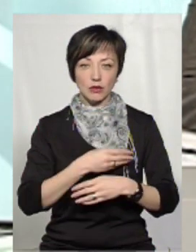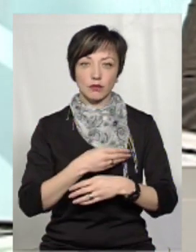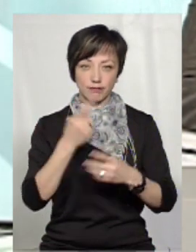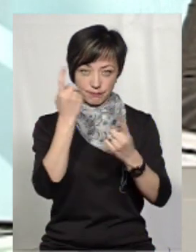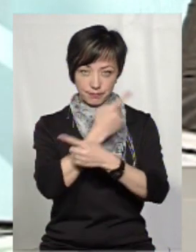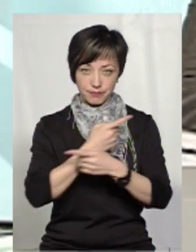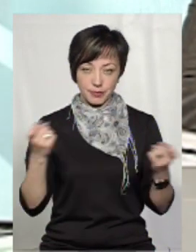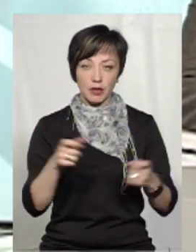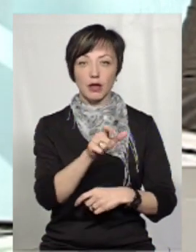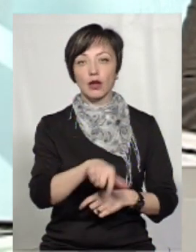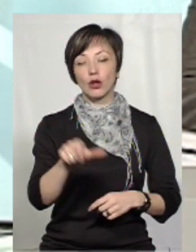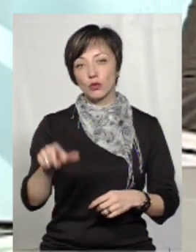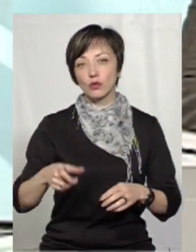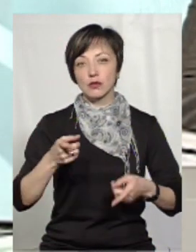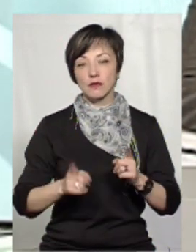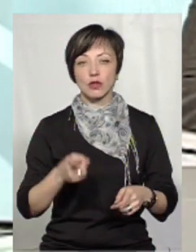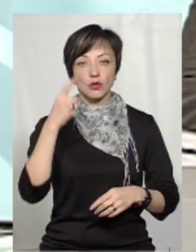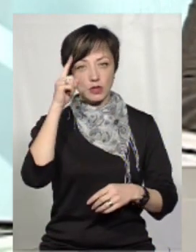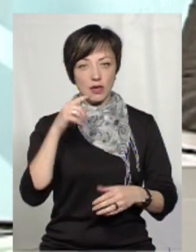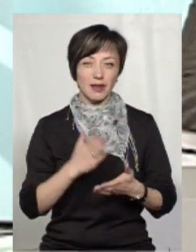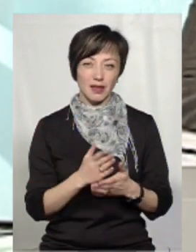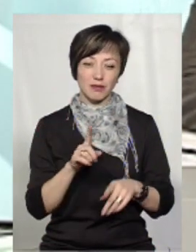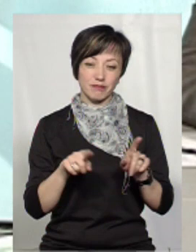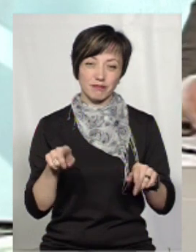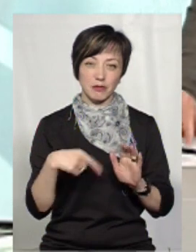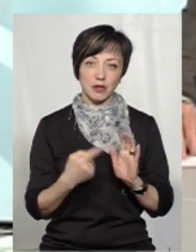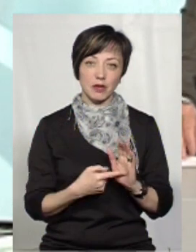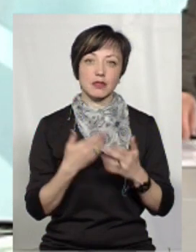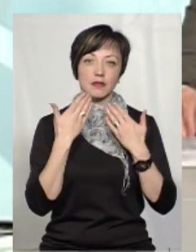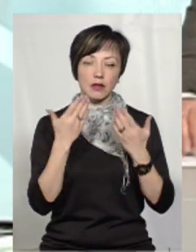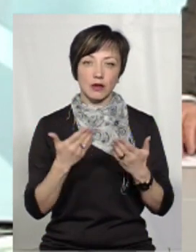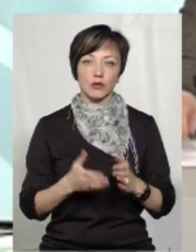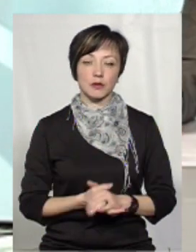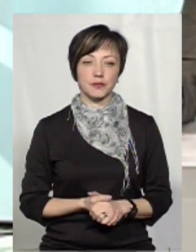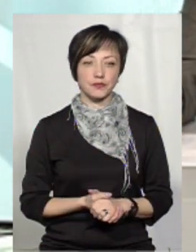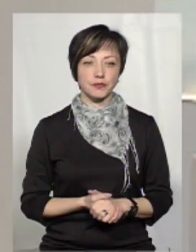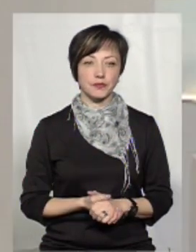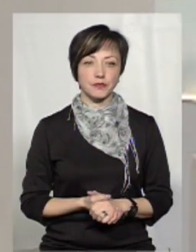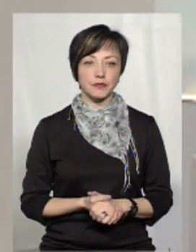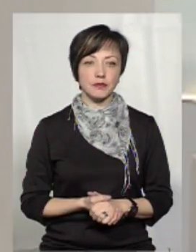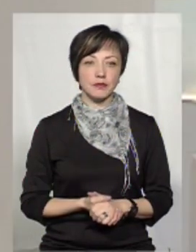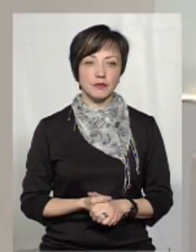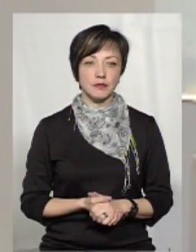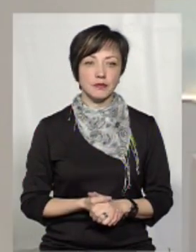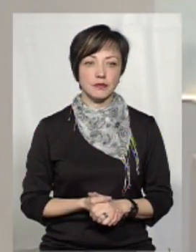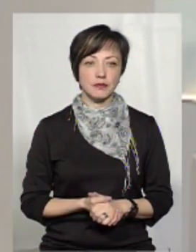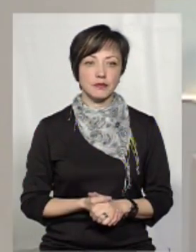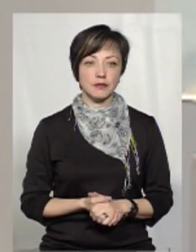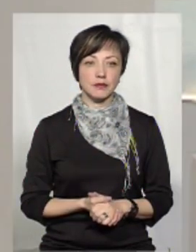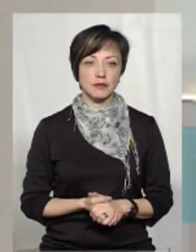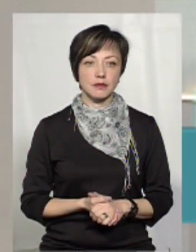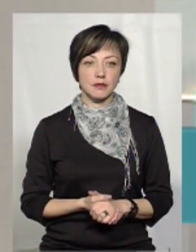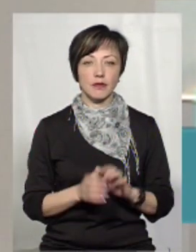служби спрацювали. Люди, звичайно, знають, є певні питання, звичайно, звертаються. Дякую і приділимо